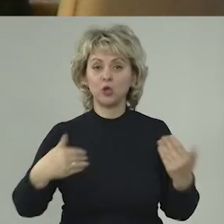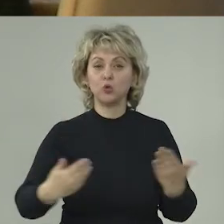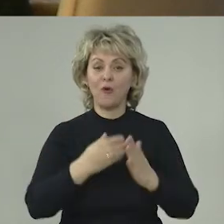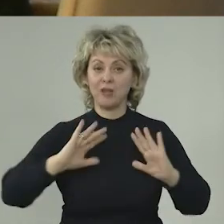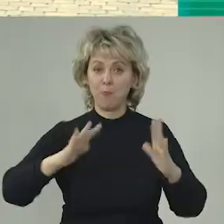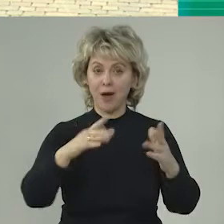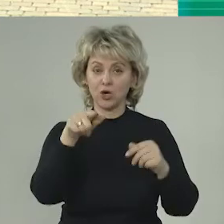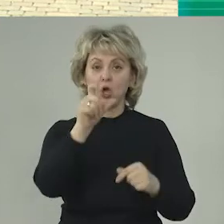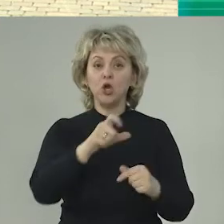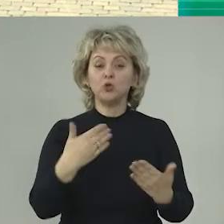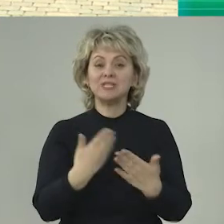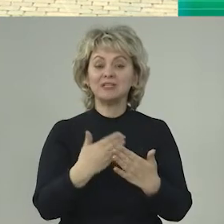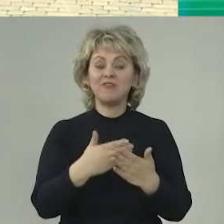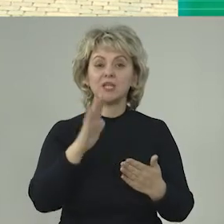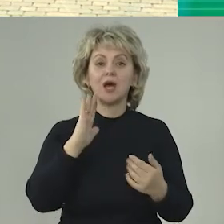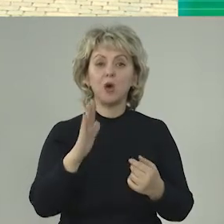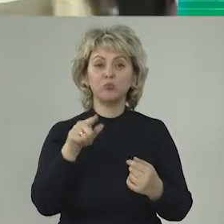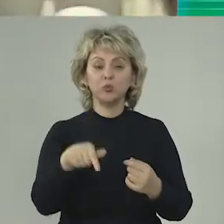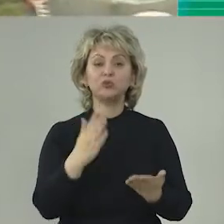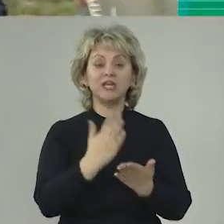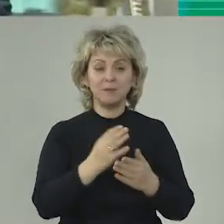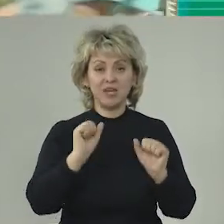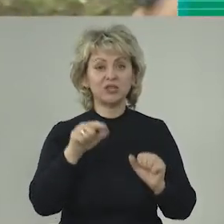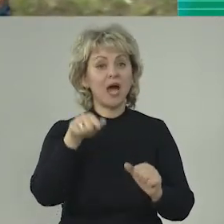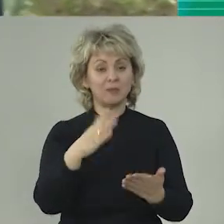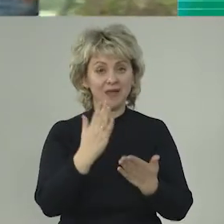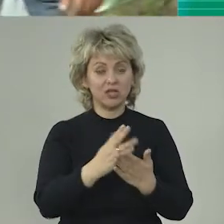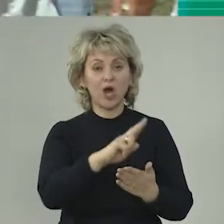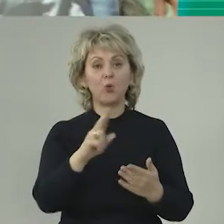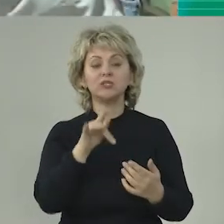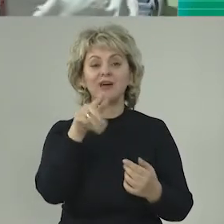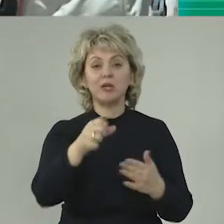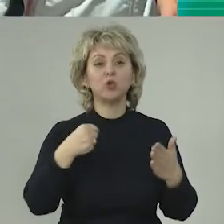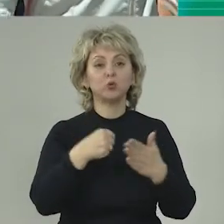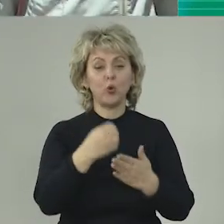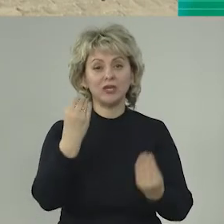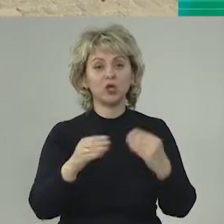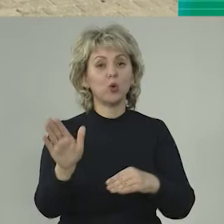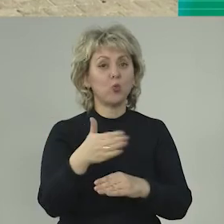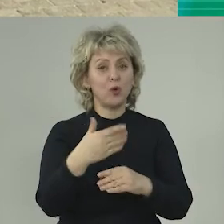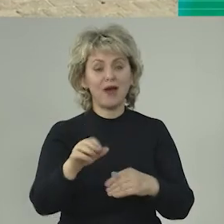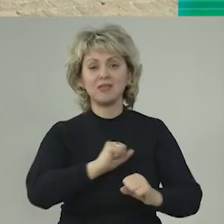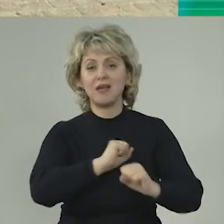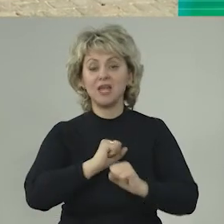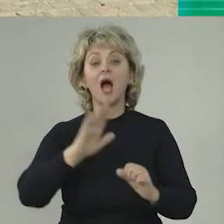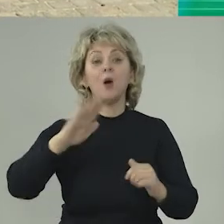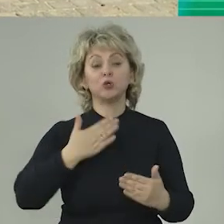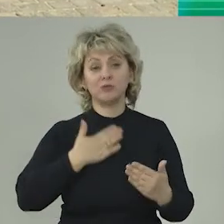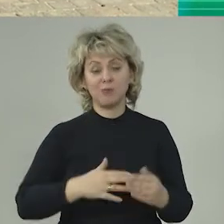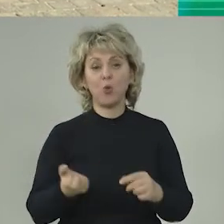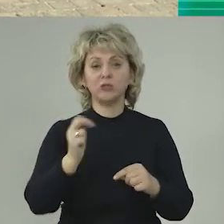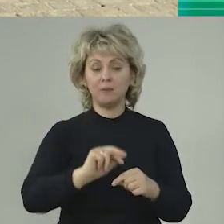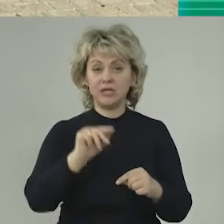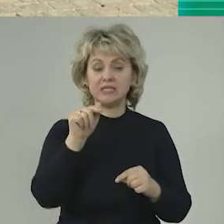Открылся новый парк. Люди наверняка будут, имеют возможность там находиться какое-то время до матча, гулять, отдыхать, а потом